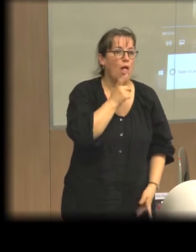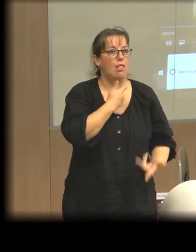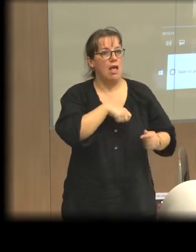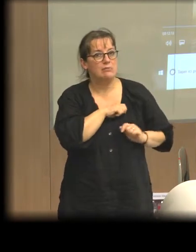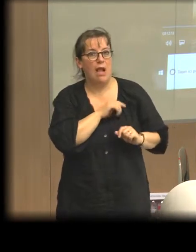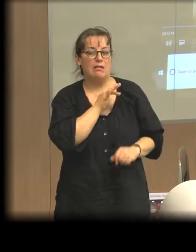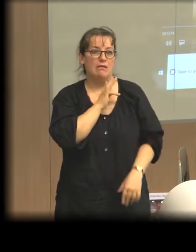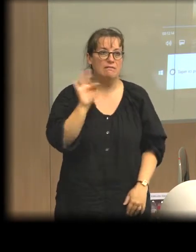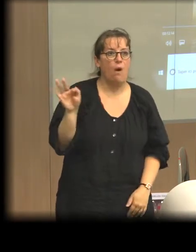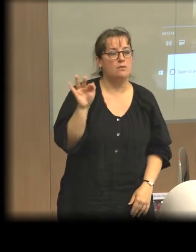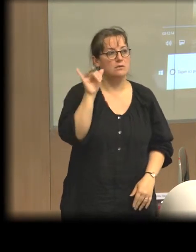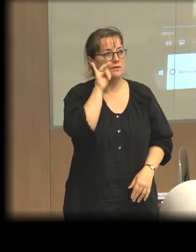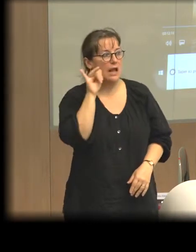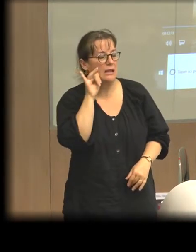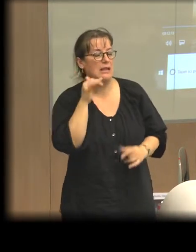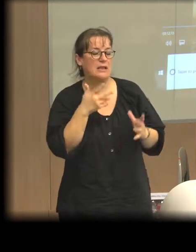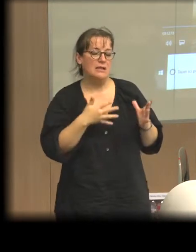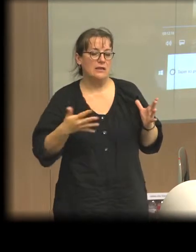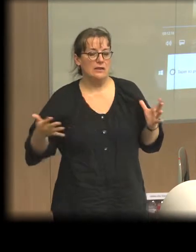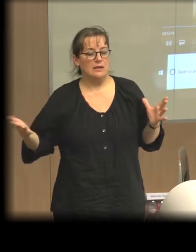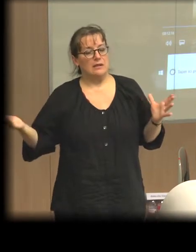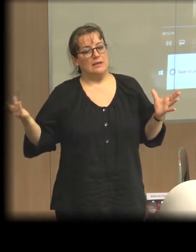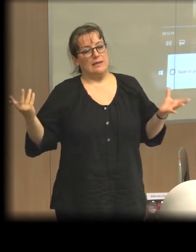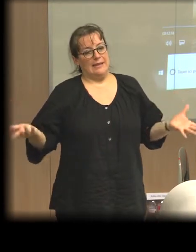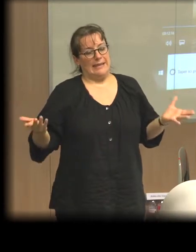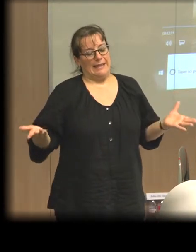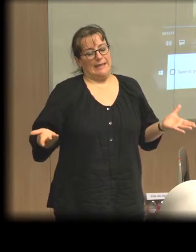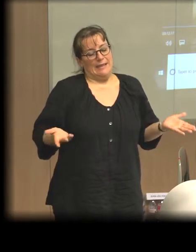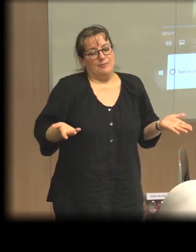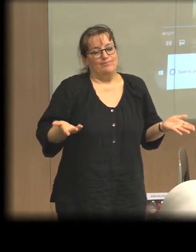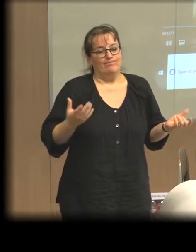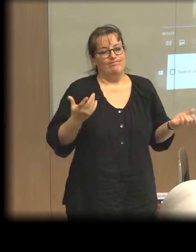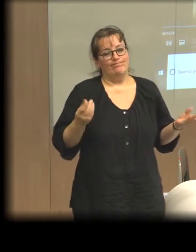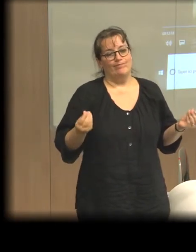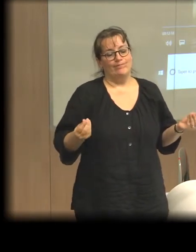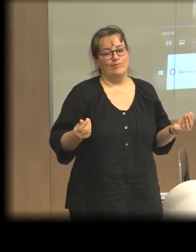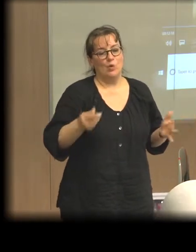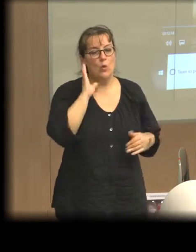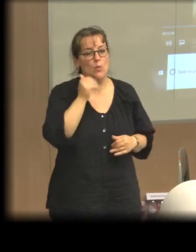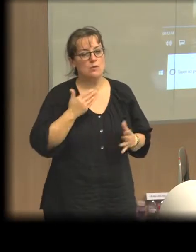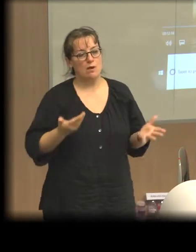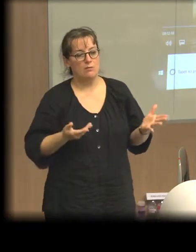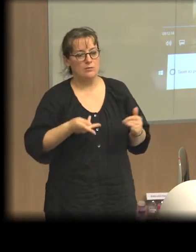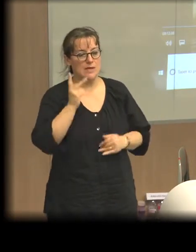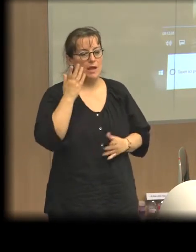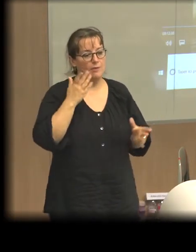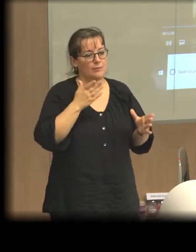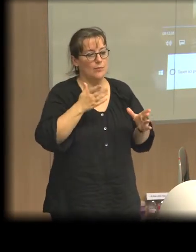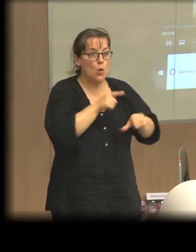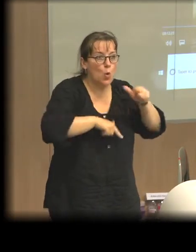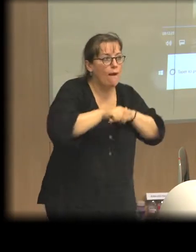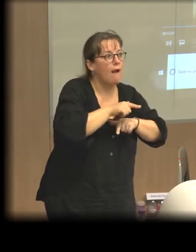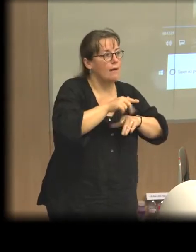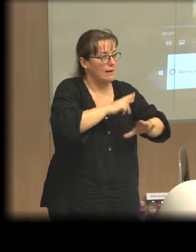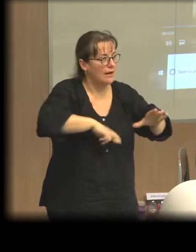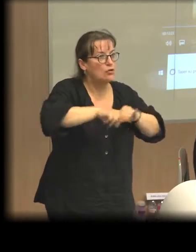Espagne, France, Italie, et que dans un certain nombre de ces pays, c'est plutôt les reconnaissances au niveau local et régional qui